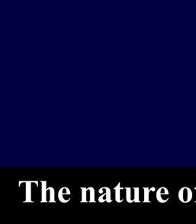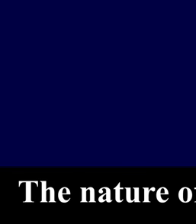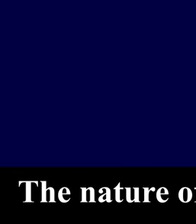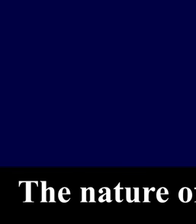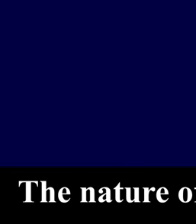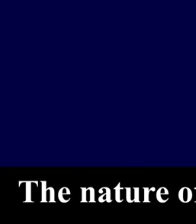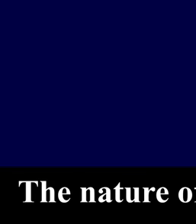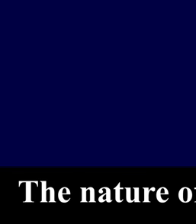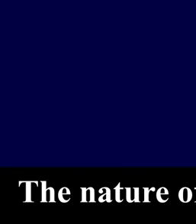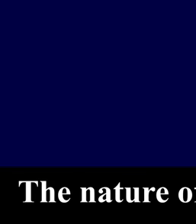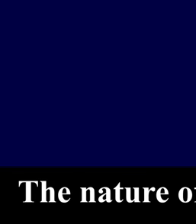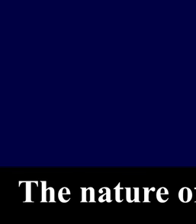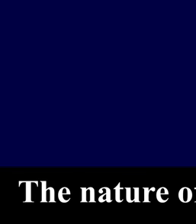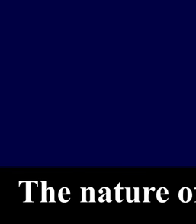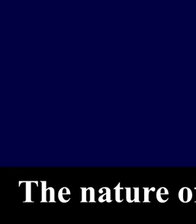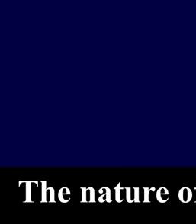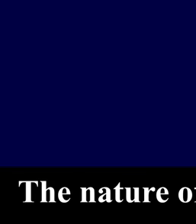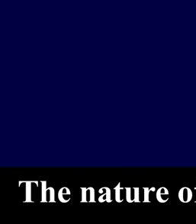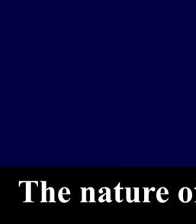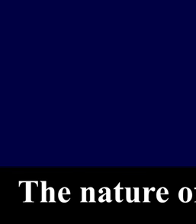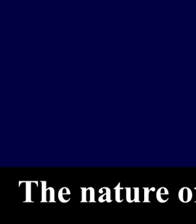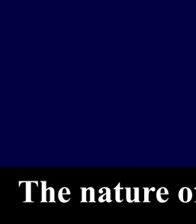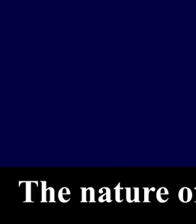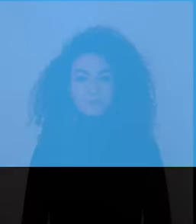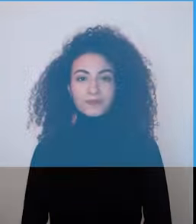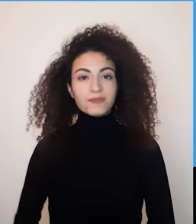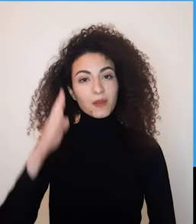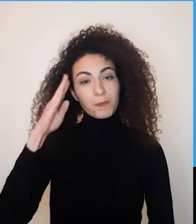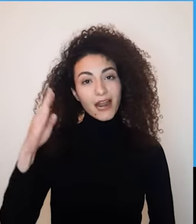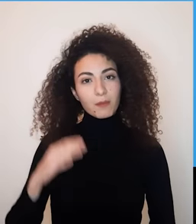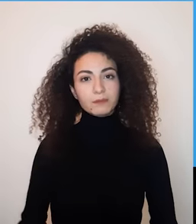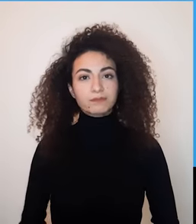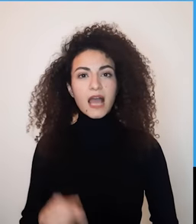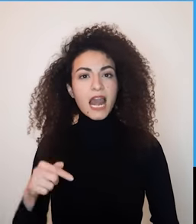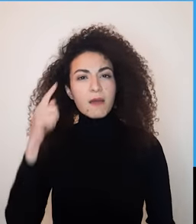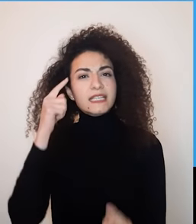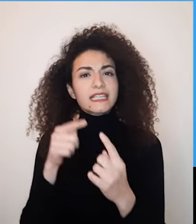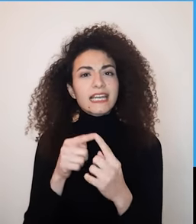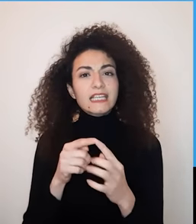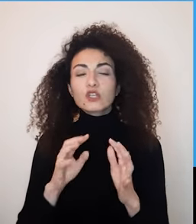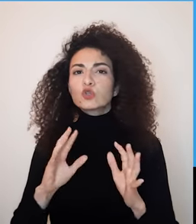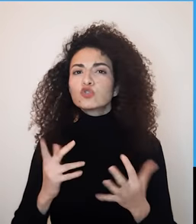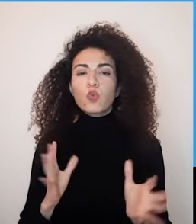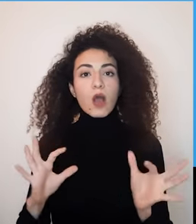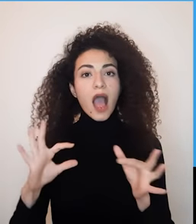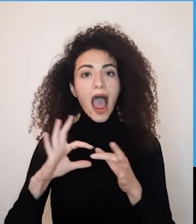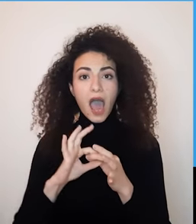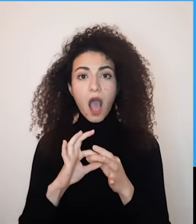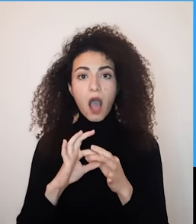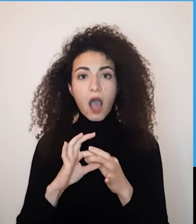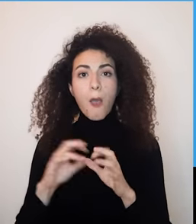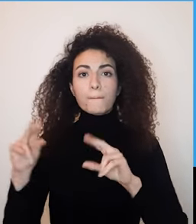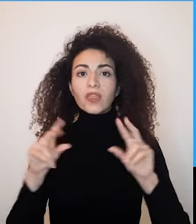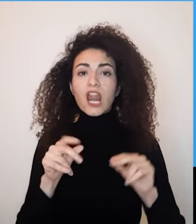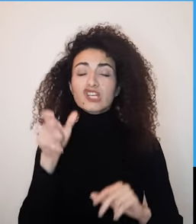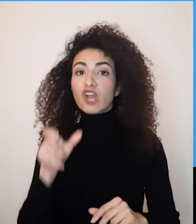طبيعة العلاقة العاطفية وكيفية تغذيتها مرحبا التركيز بهالفقرة رح يكون على مفهوم